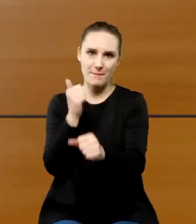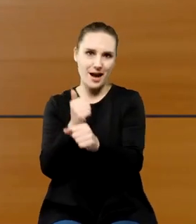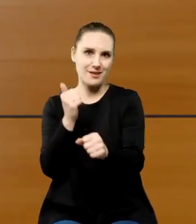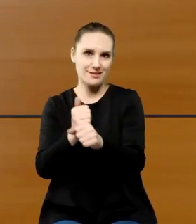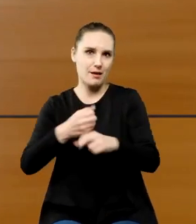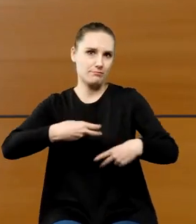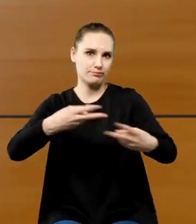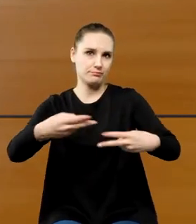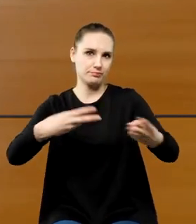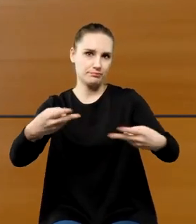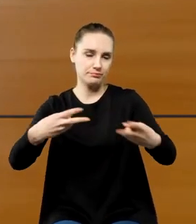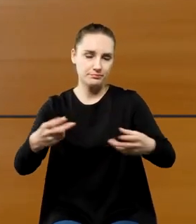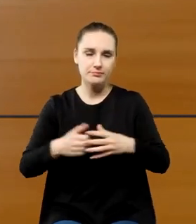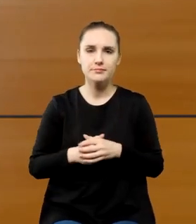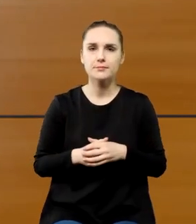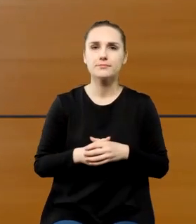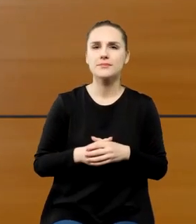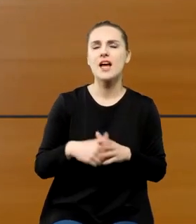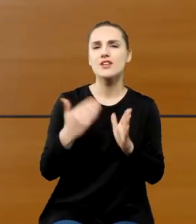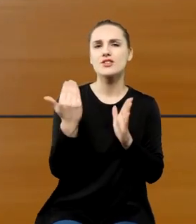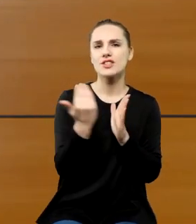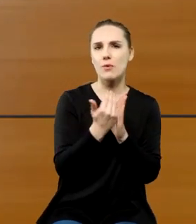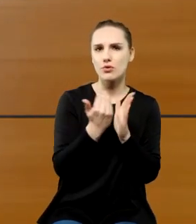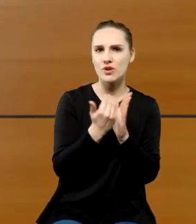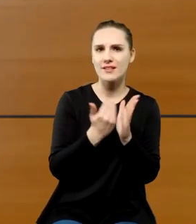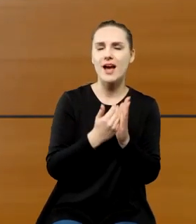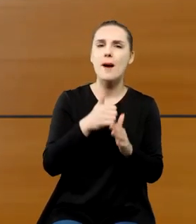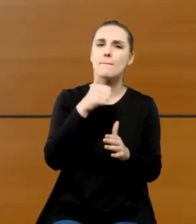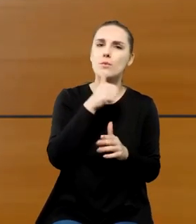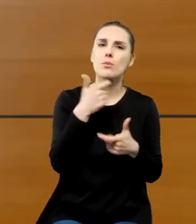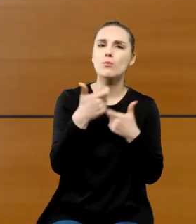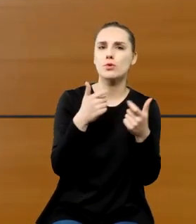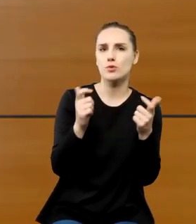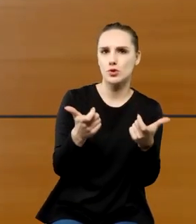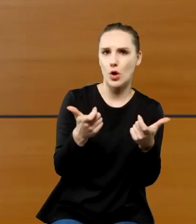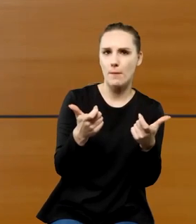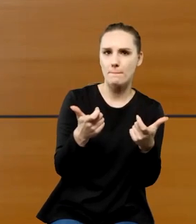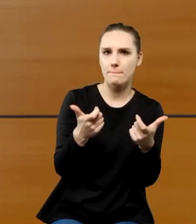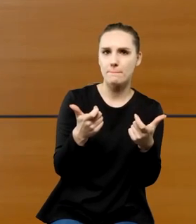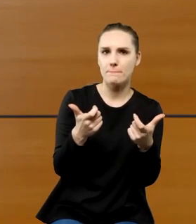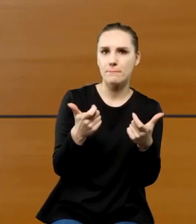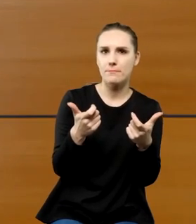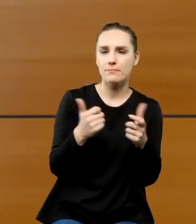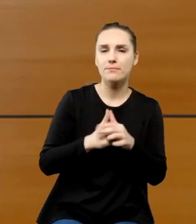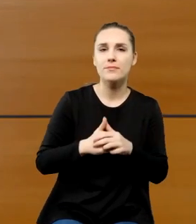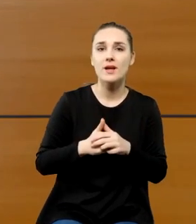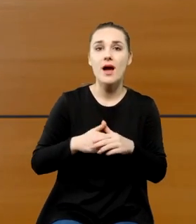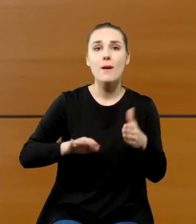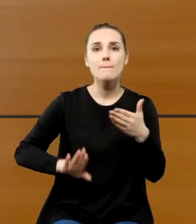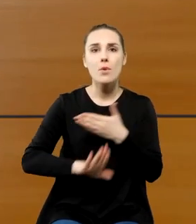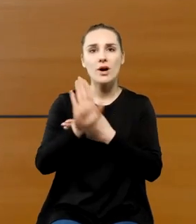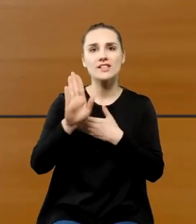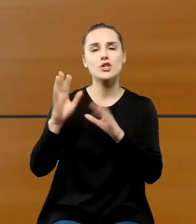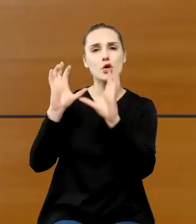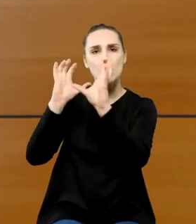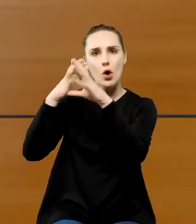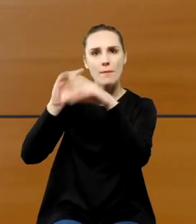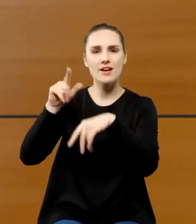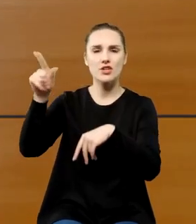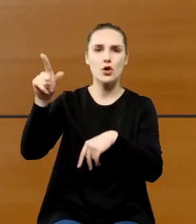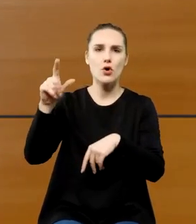przynajmniej w takich założeniach właśnie próbują zrobić to to znaczy przybliżmy Kopernika pokażmy go jako człowieka z krwi i kości